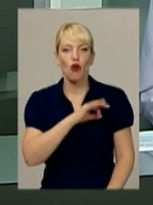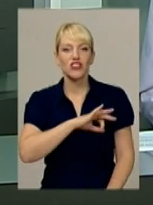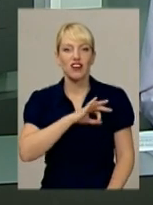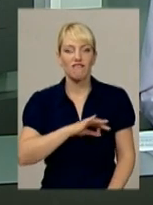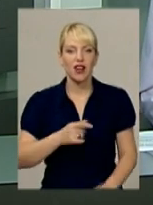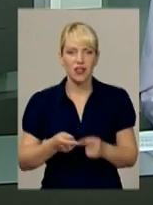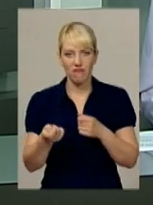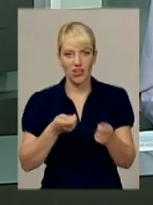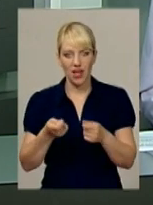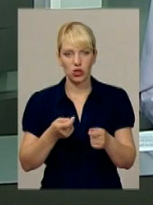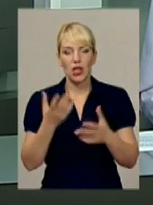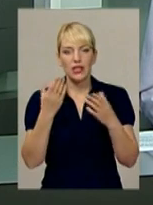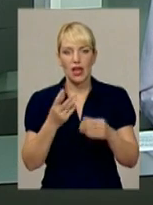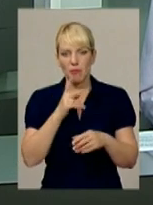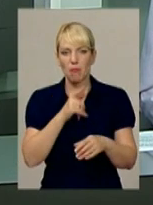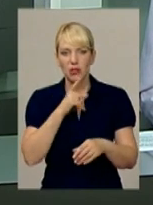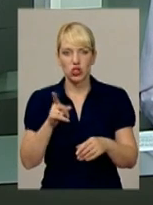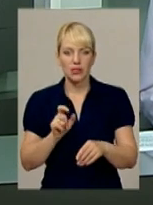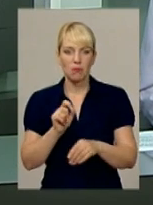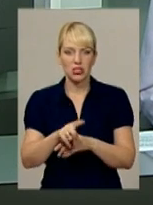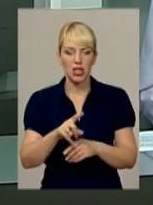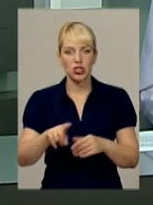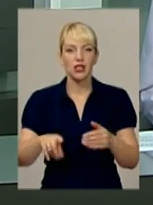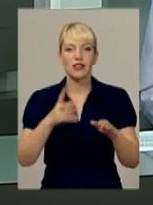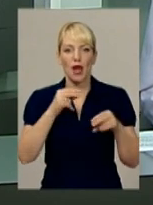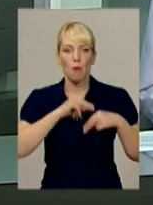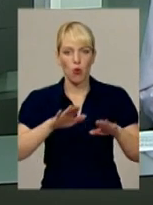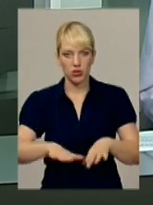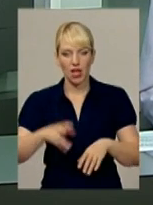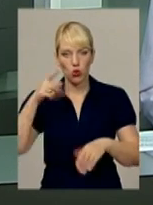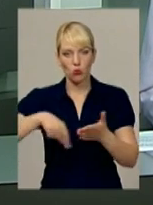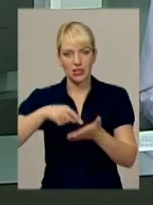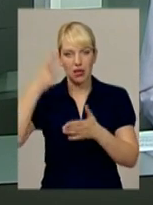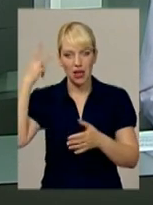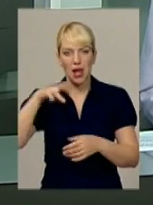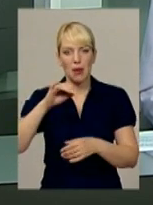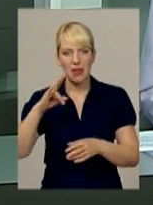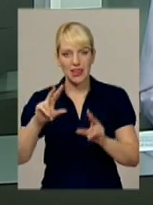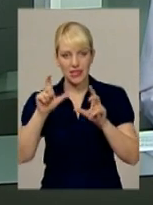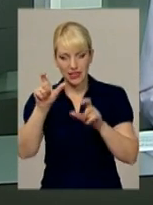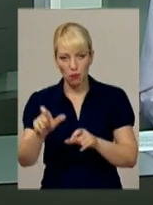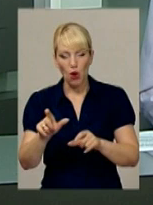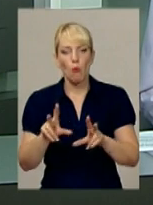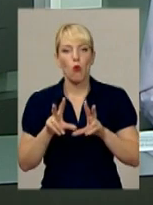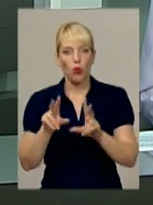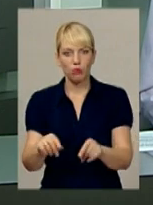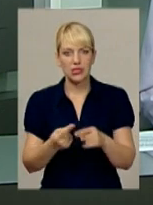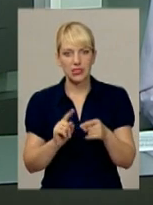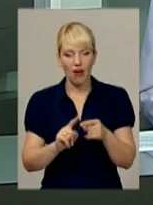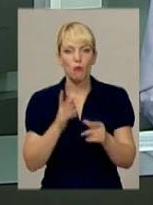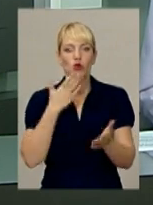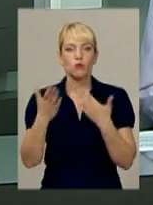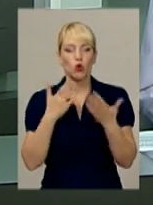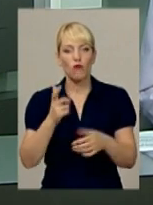Днями вже під час свого призначення на посаду у Хмельницький, МНСник пообіцяв поспілкуватися з громадськістю на Раді Майдану та все пояснити